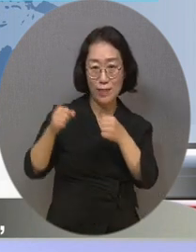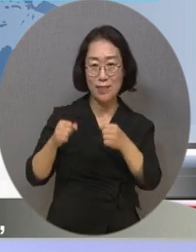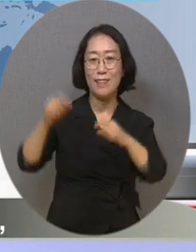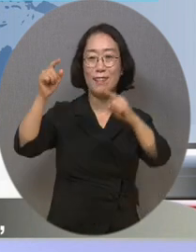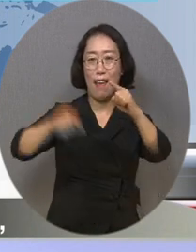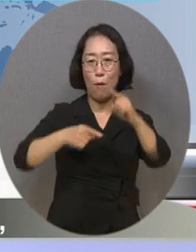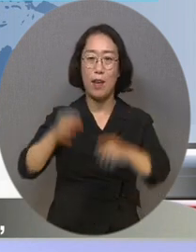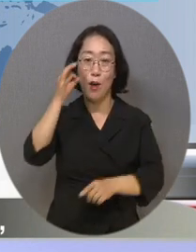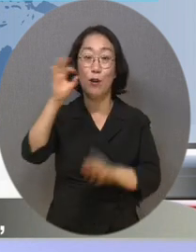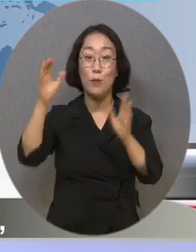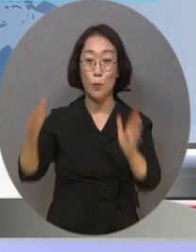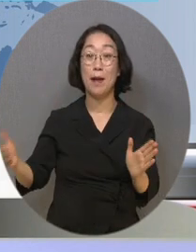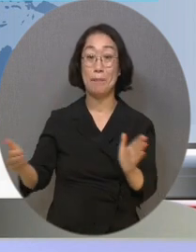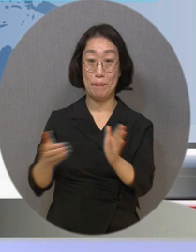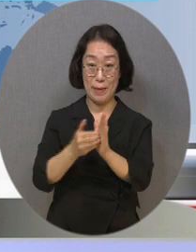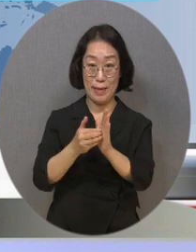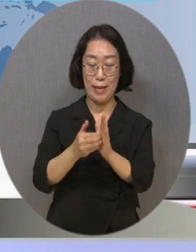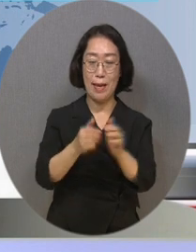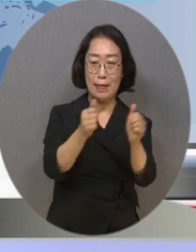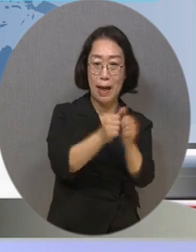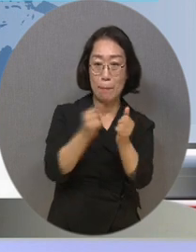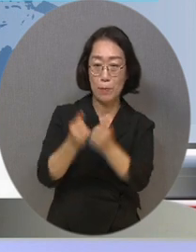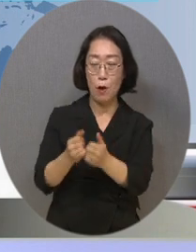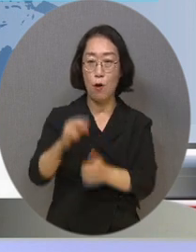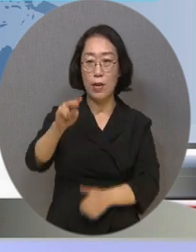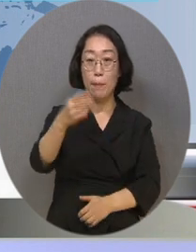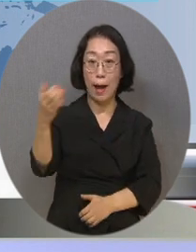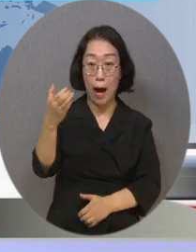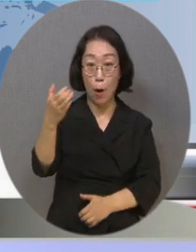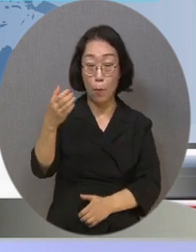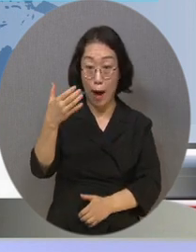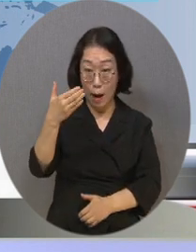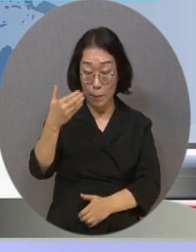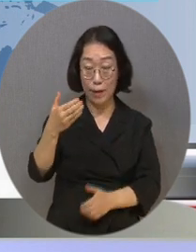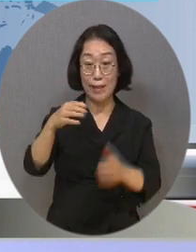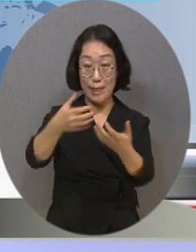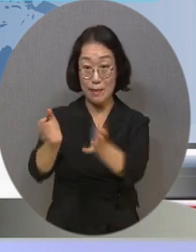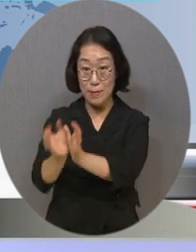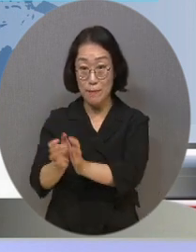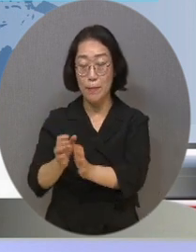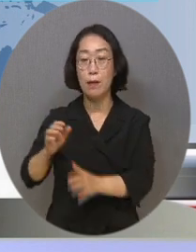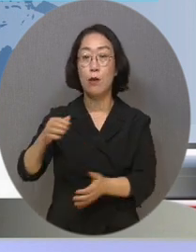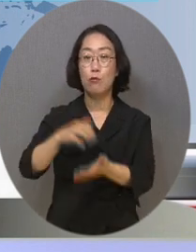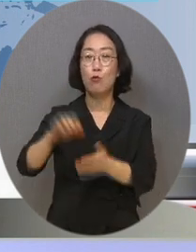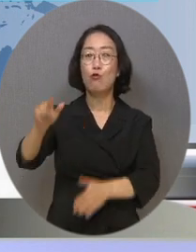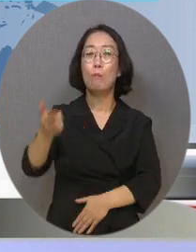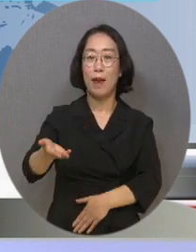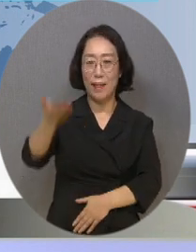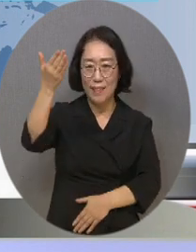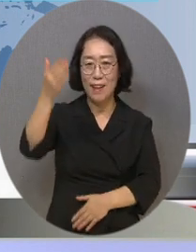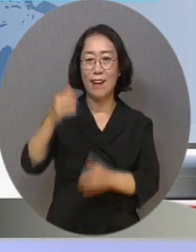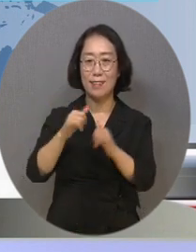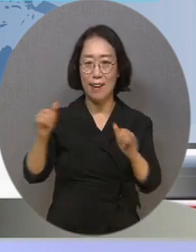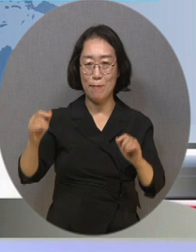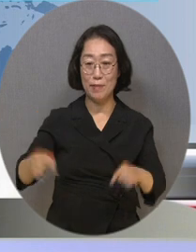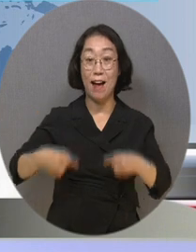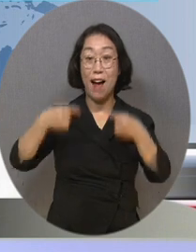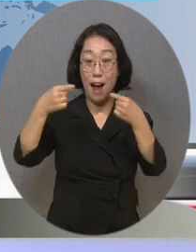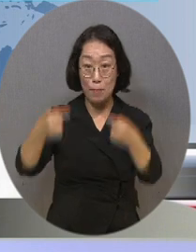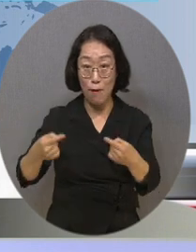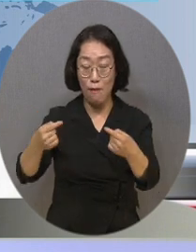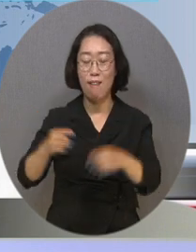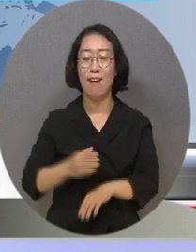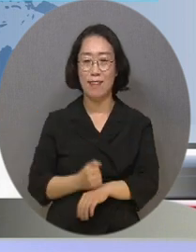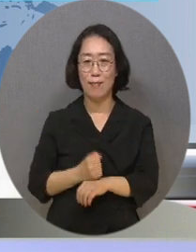열흘간 펼쳐졌는데요. 남녀 209개 팀, 650여 명의 선수들이 참가하며 그동안 갈고 닦은 실력을